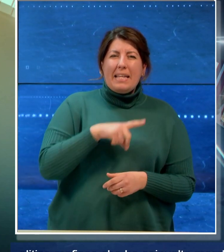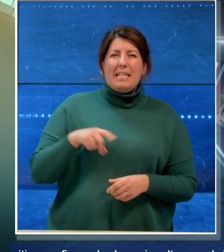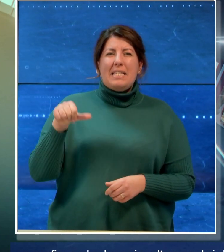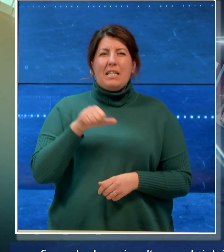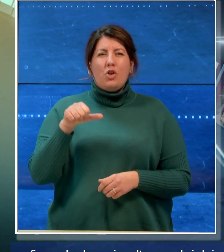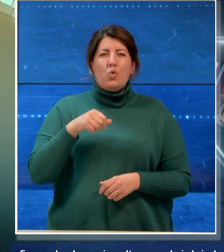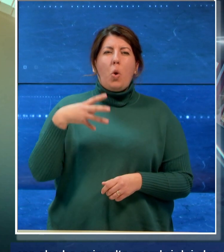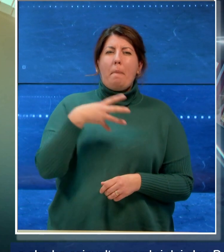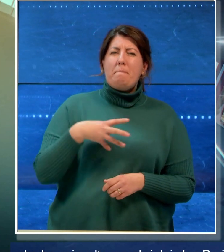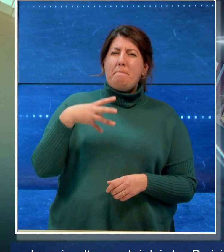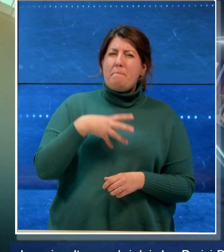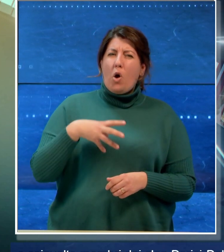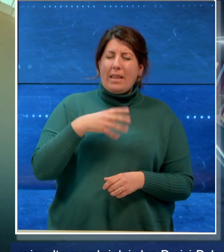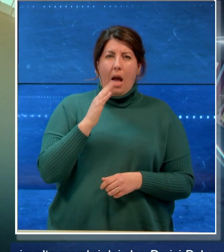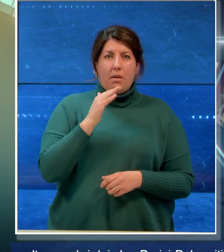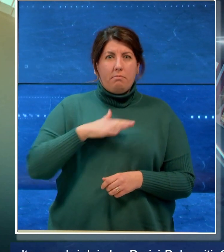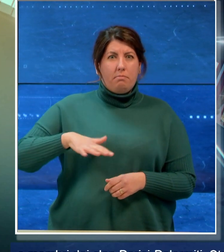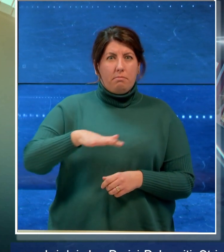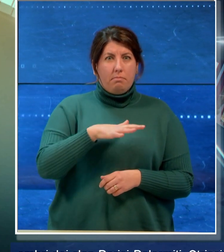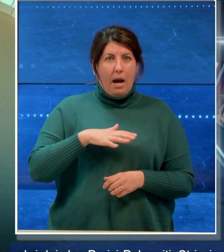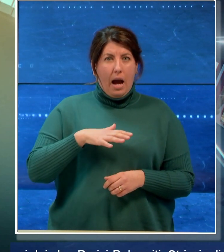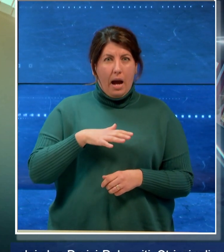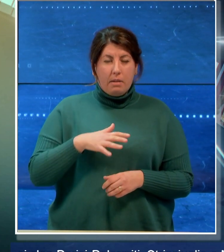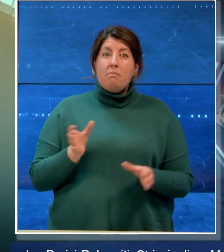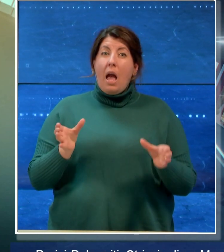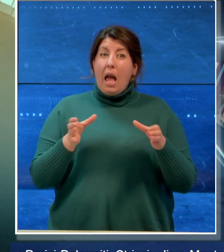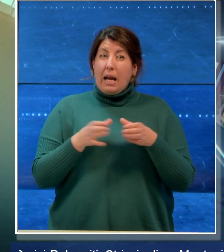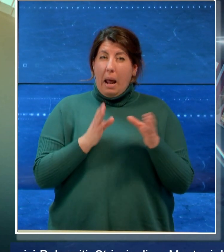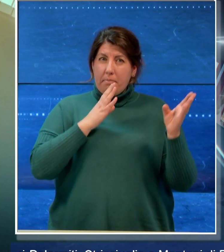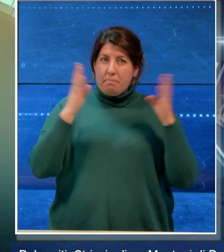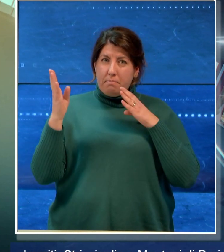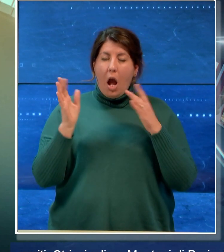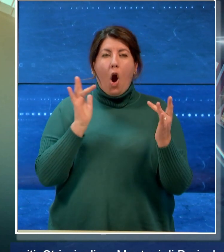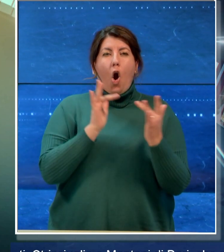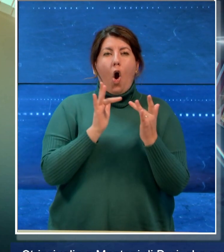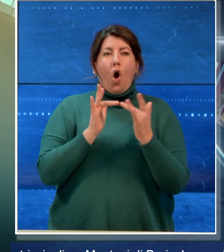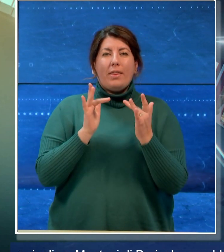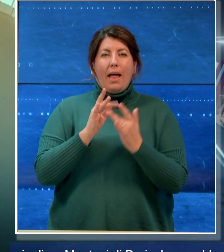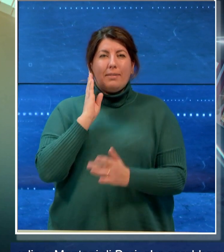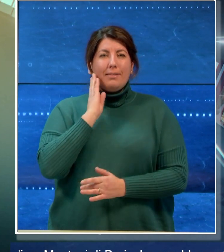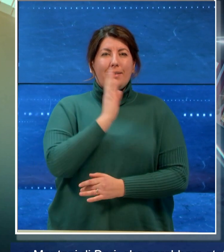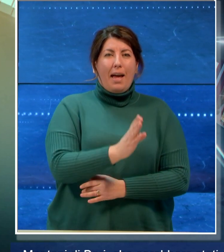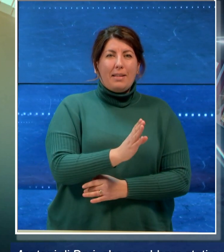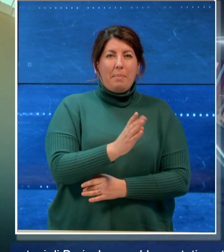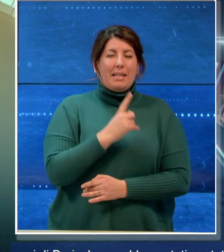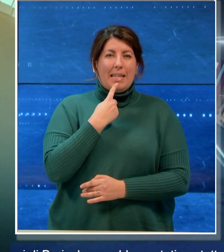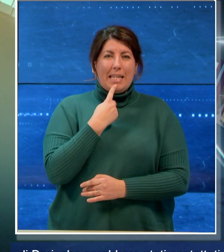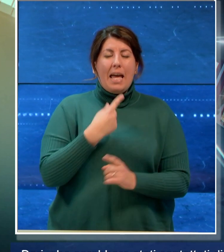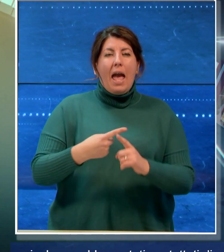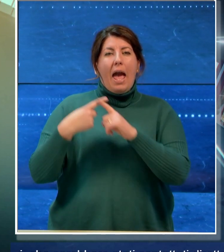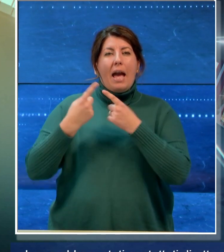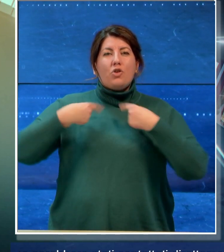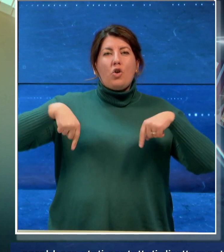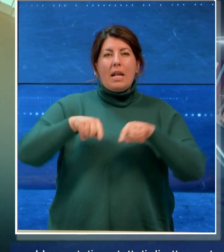Montani di Bari che sarebbero stati contattati direttamente dall'ex consigliere